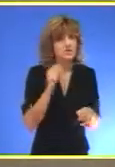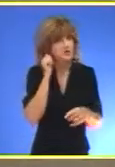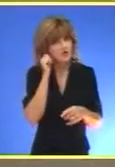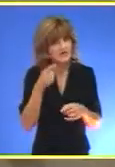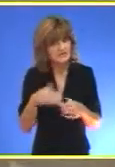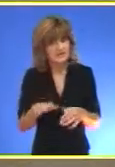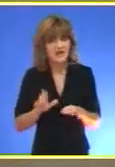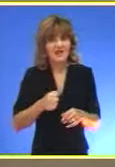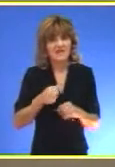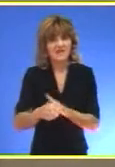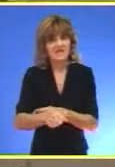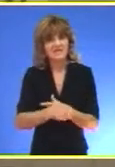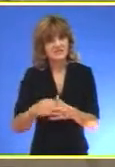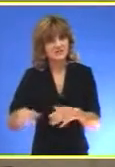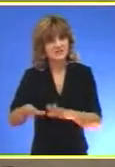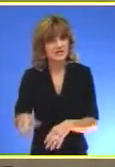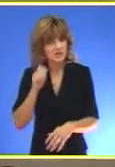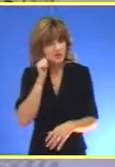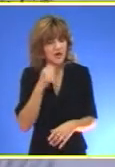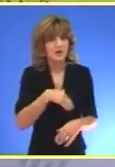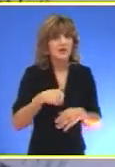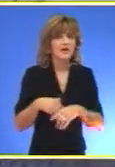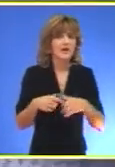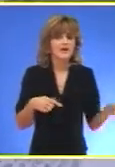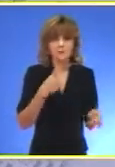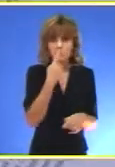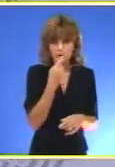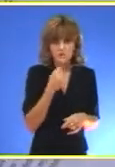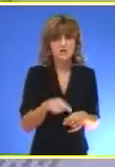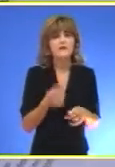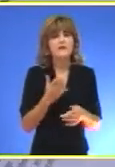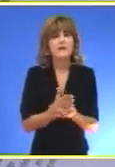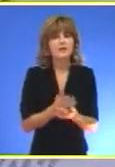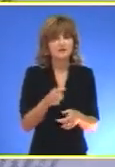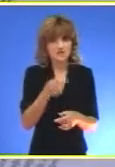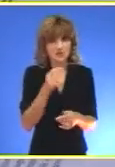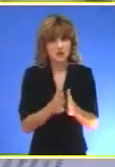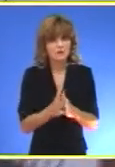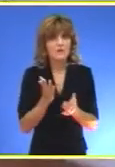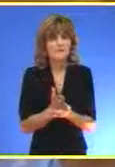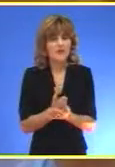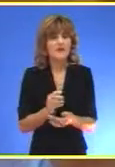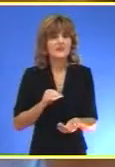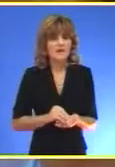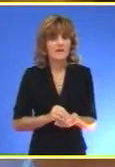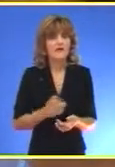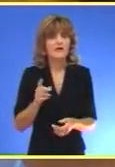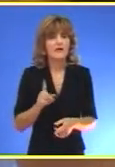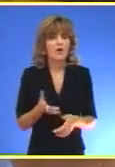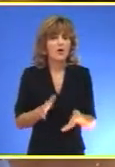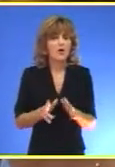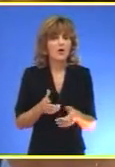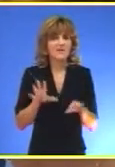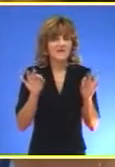Na desnoj strani sede žene, a na levoj muškarci A da bi se služba uopšte održala Potrebno je da bude prisutno